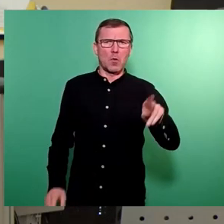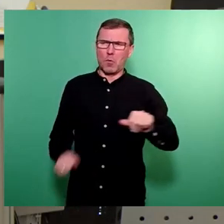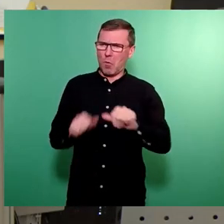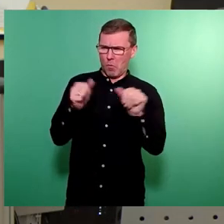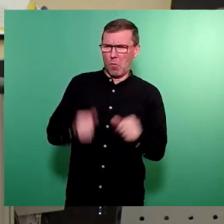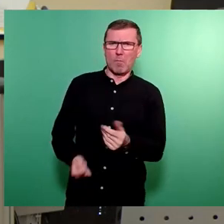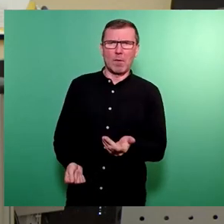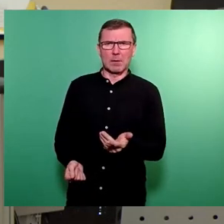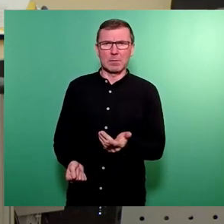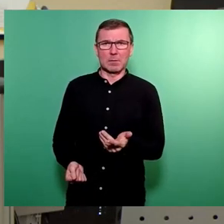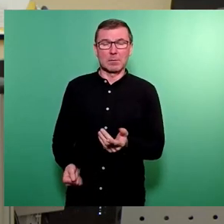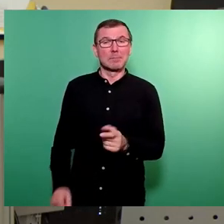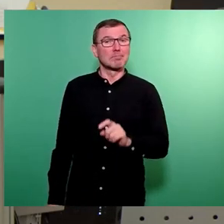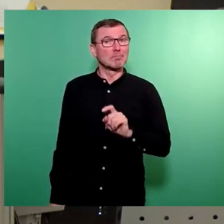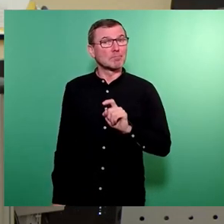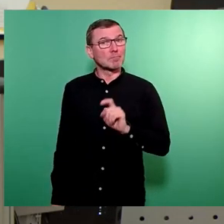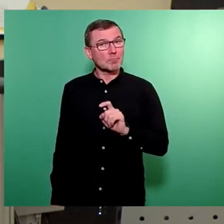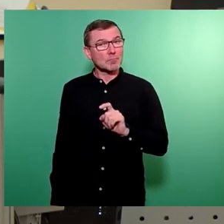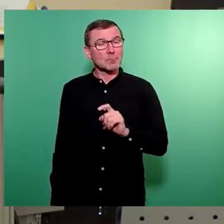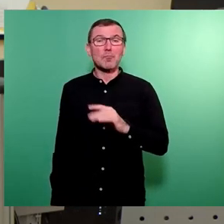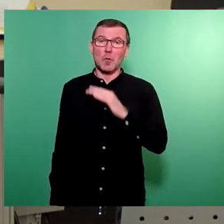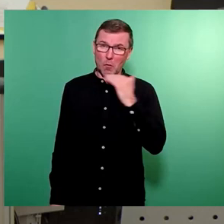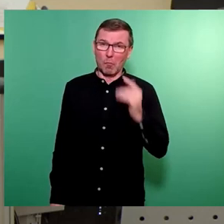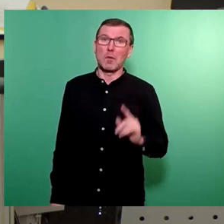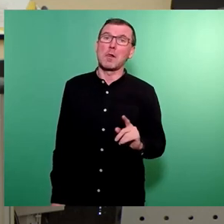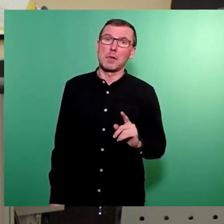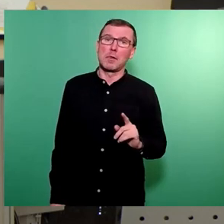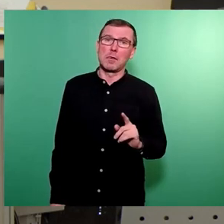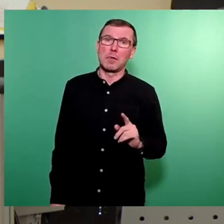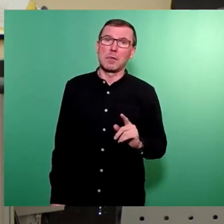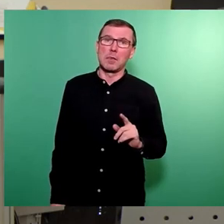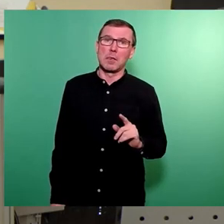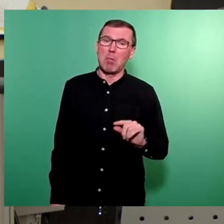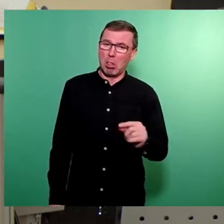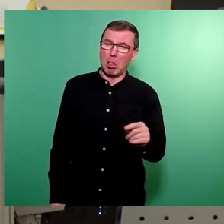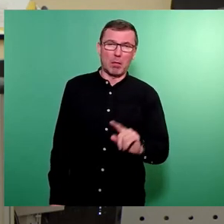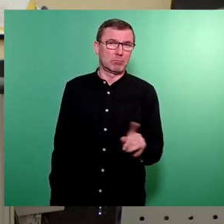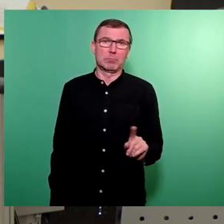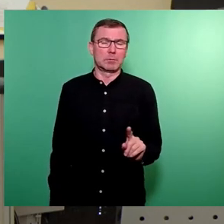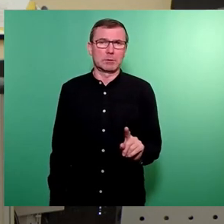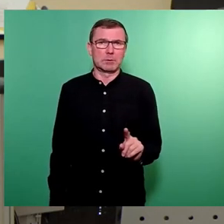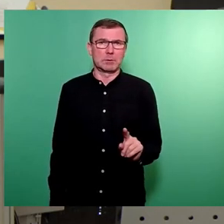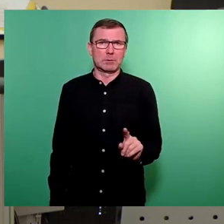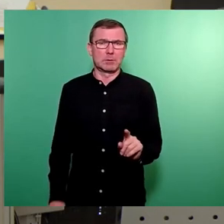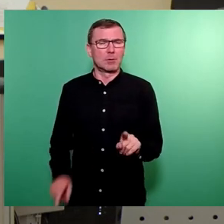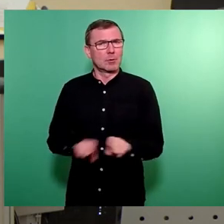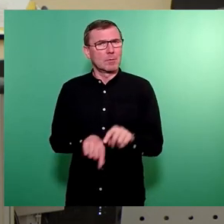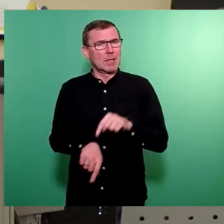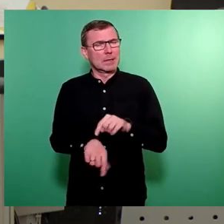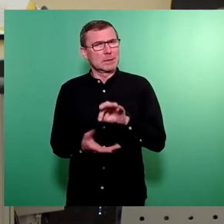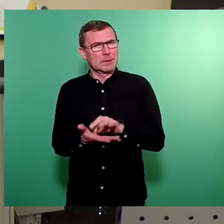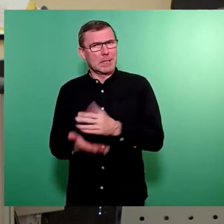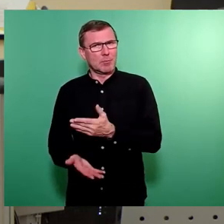Das ist nicht wenig und auch keine Kleinigkeit. Wir hätten zu dem Zeitpunkt und